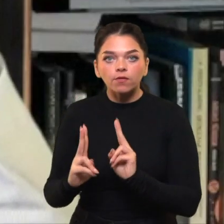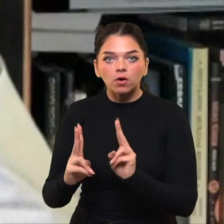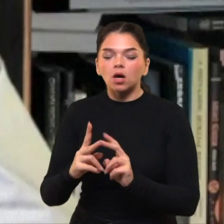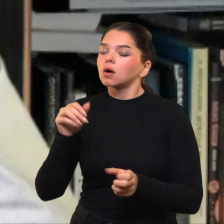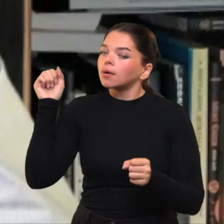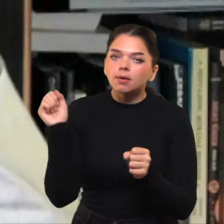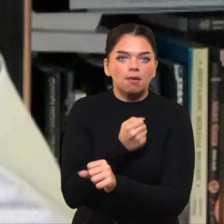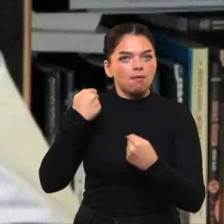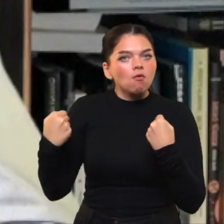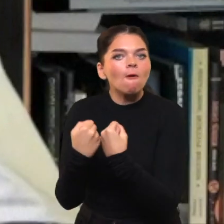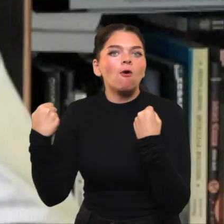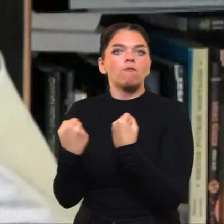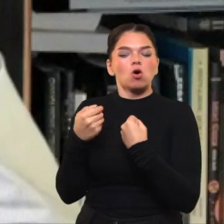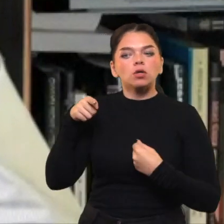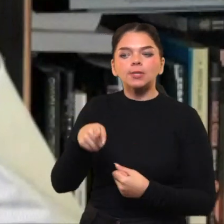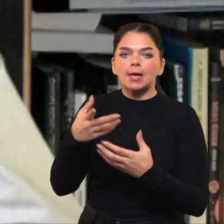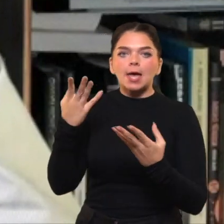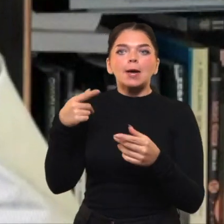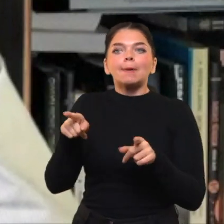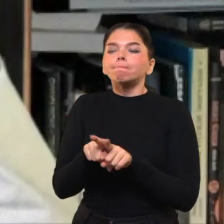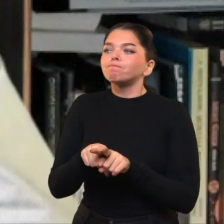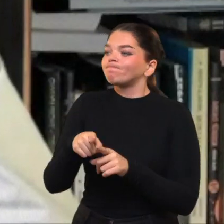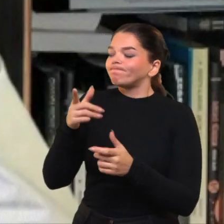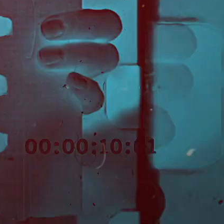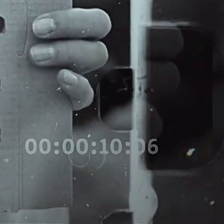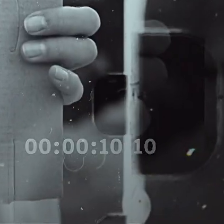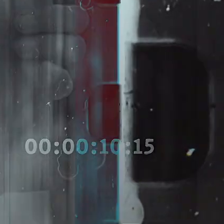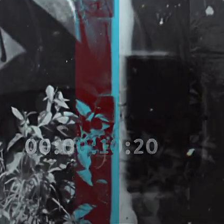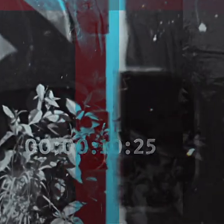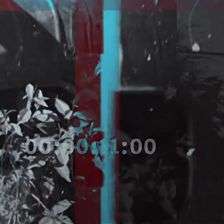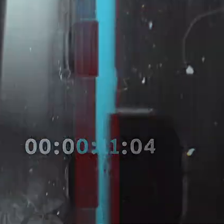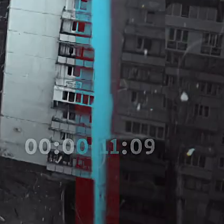negailestinga ir diskredituojantį, netsižvelginti nieką.